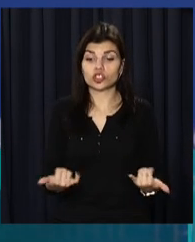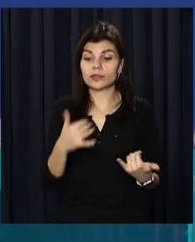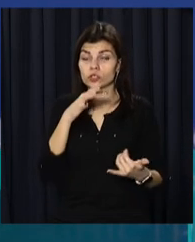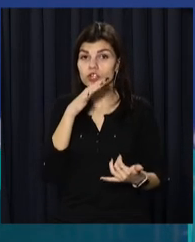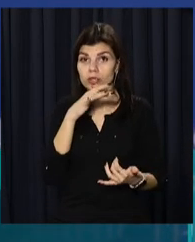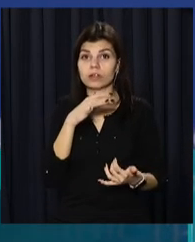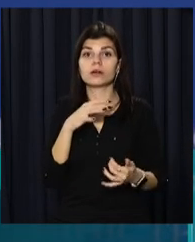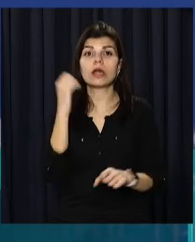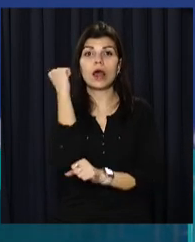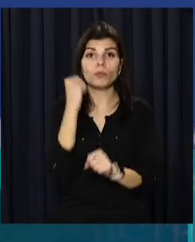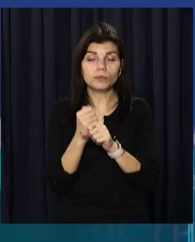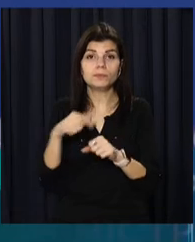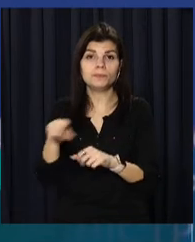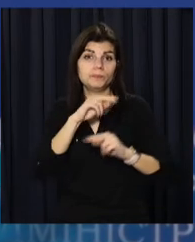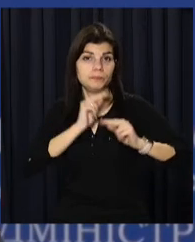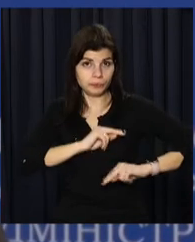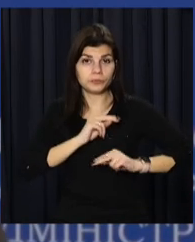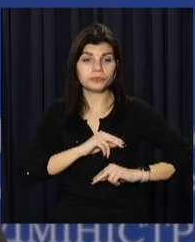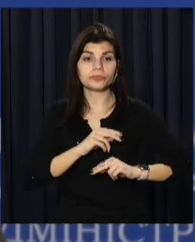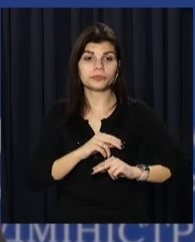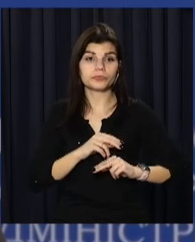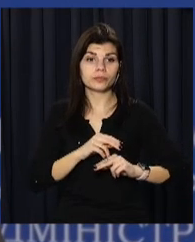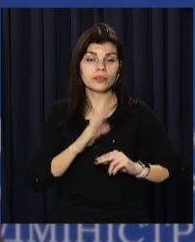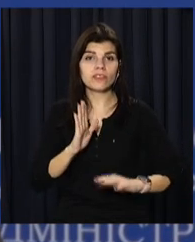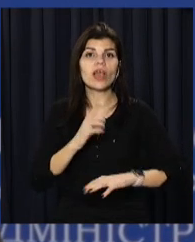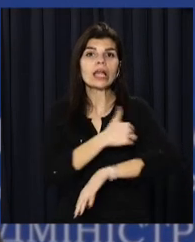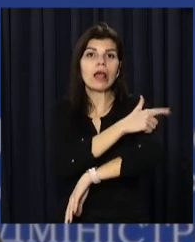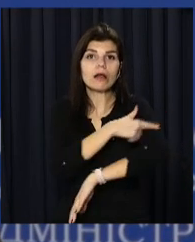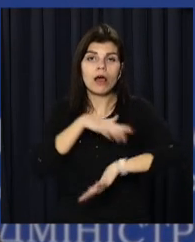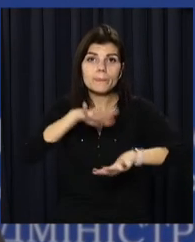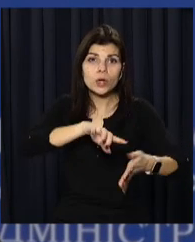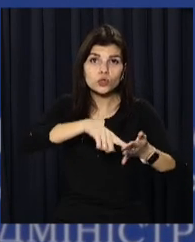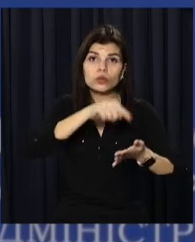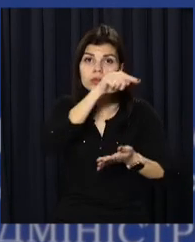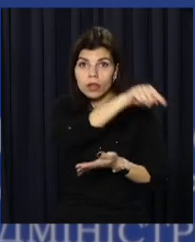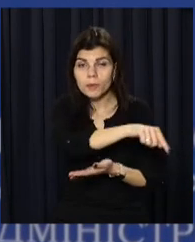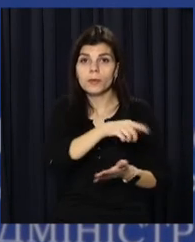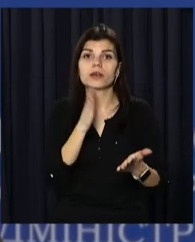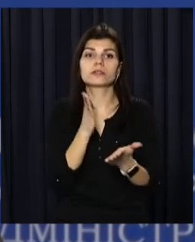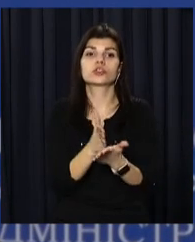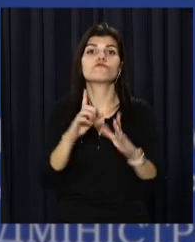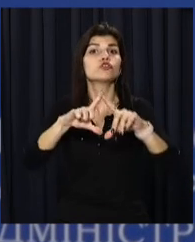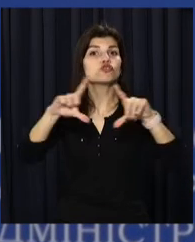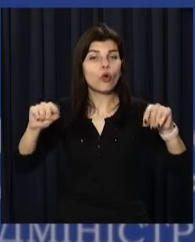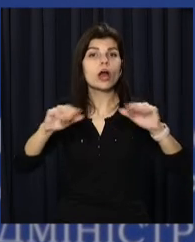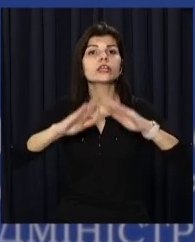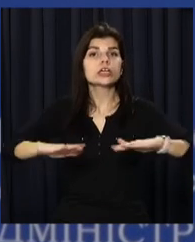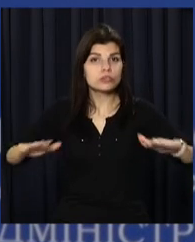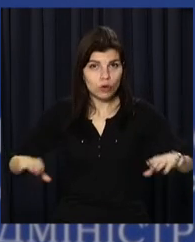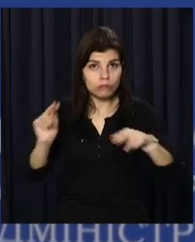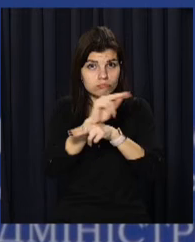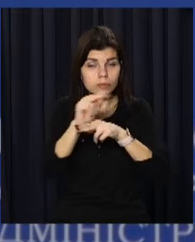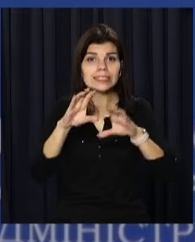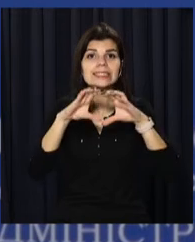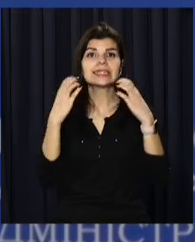підрядники працюють в лікарнях, в школах, дитячих садочках,